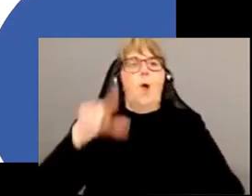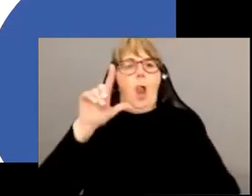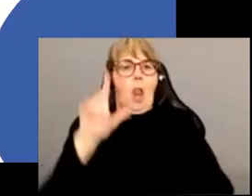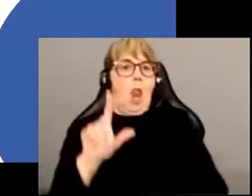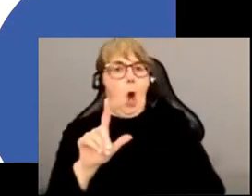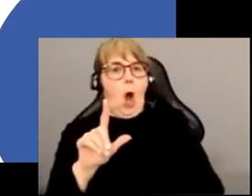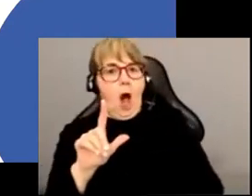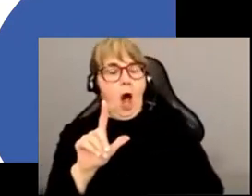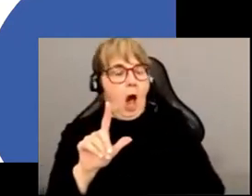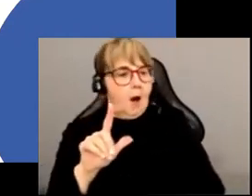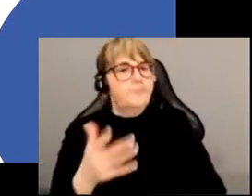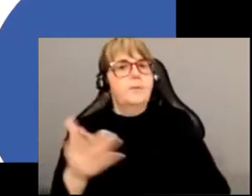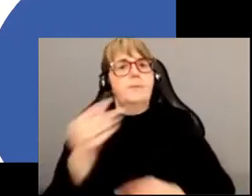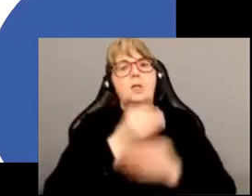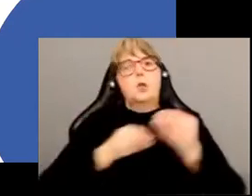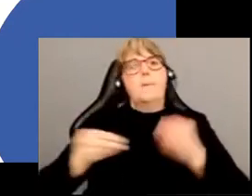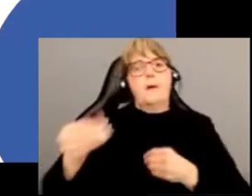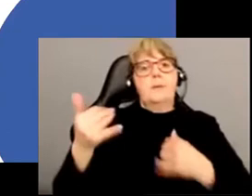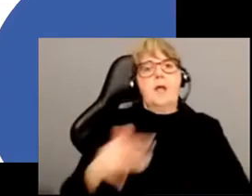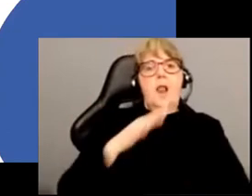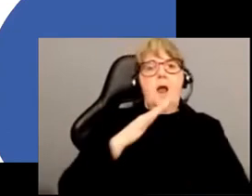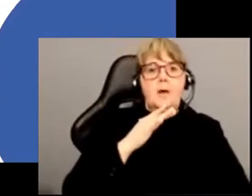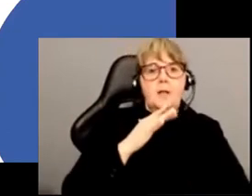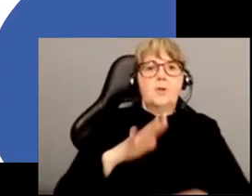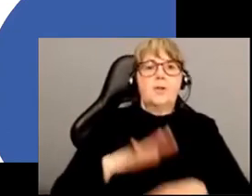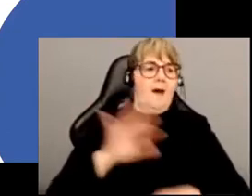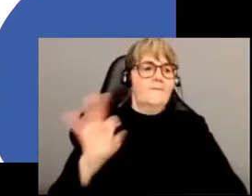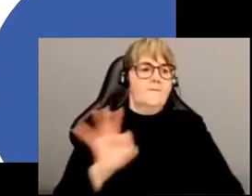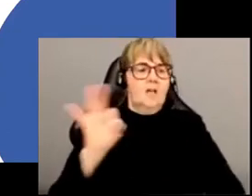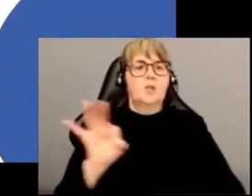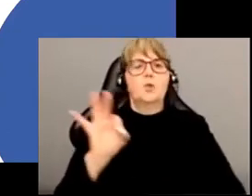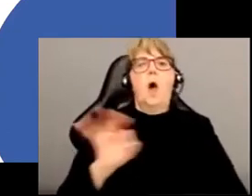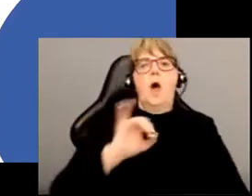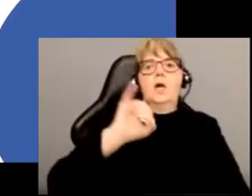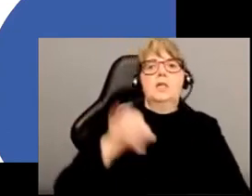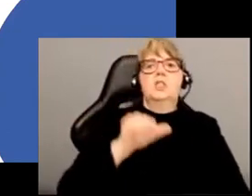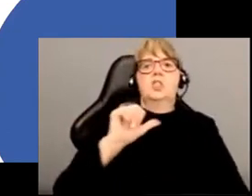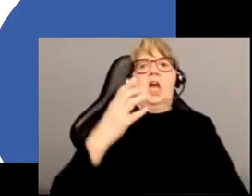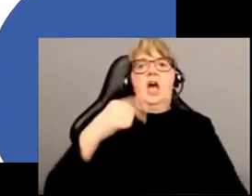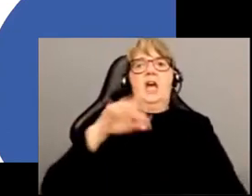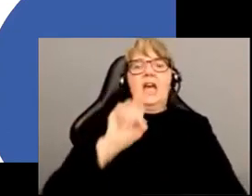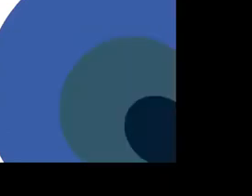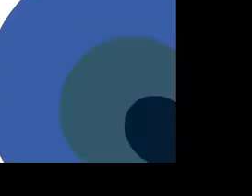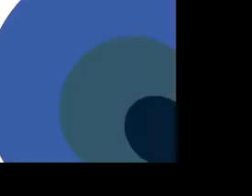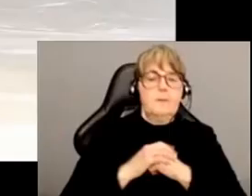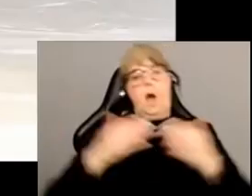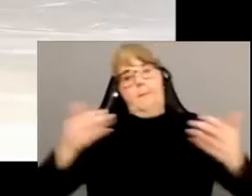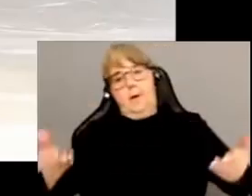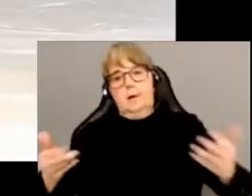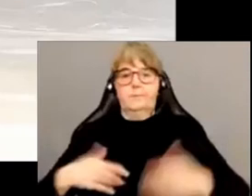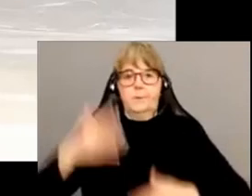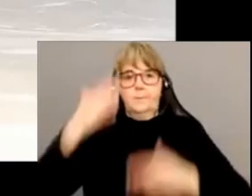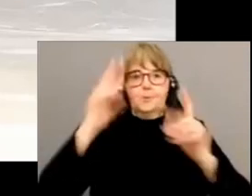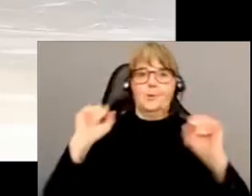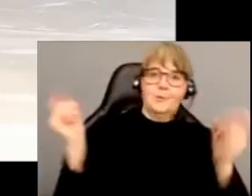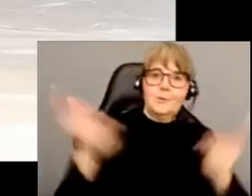et je passe maintenant la parole à François Jaquet qui a écrit l'entrée sur le spécisme. Bonjour à toutes